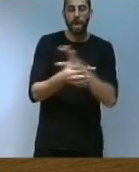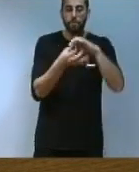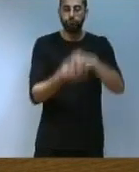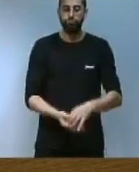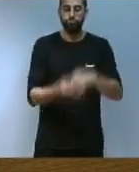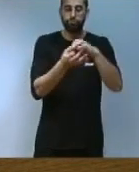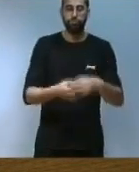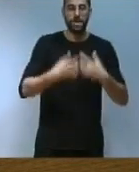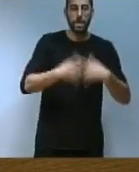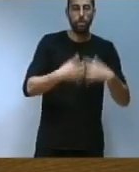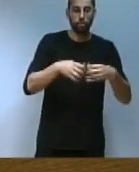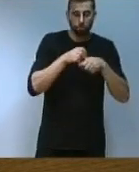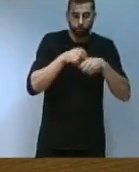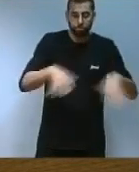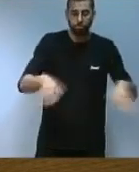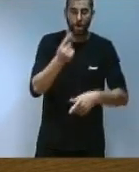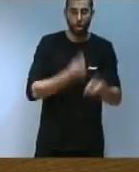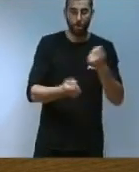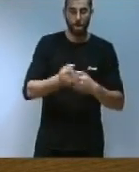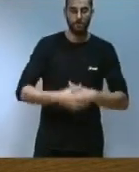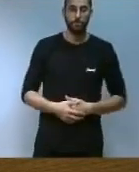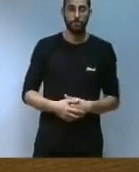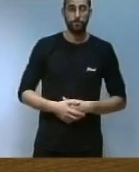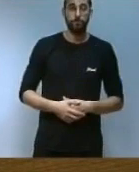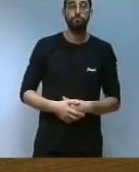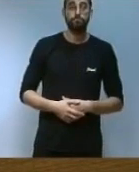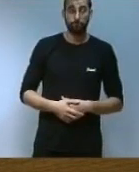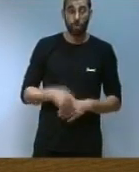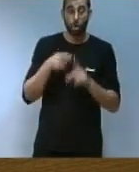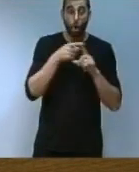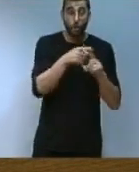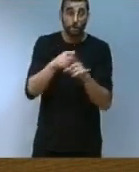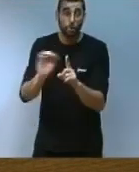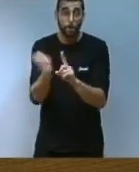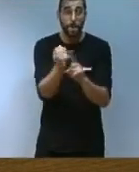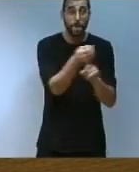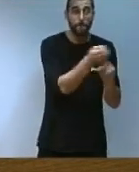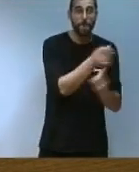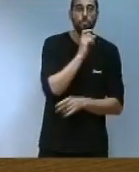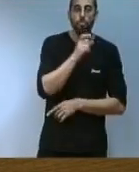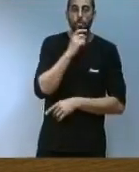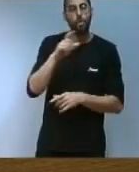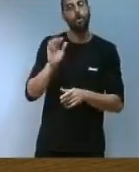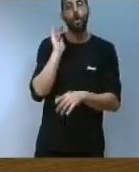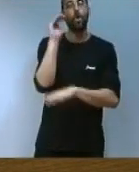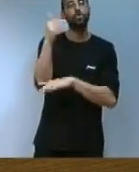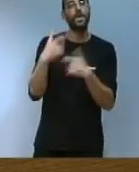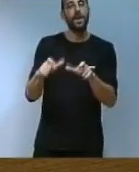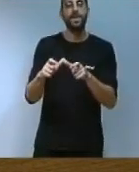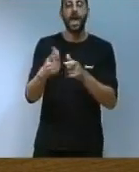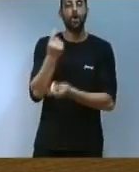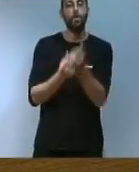reindustrialització de la nostra economia. Per a fer efectius els nostres objectius, des de la Conselleria d'Economia Sostenible,